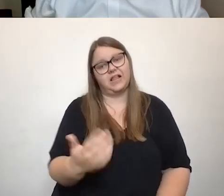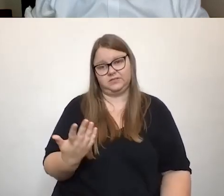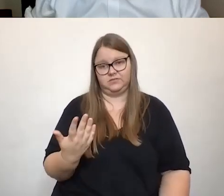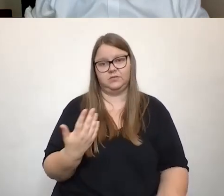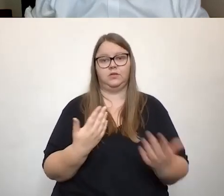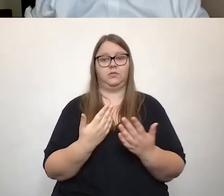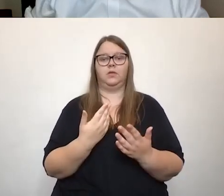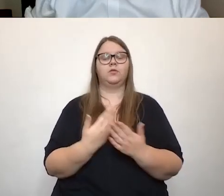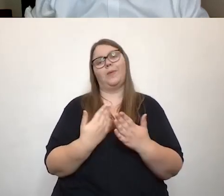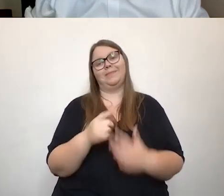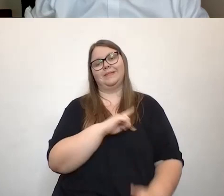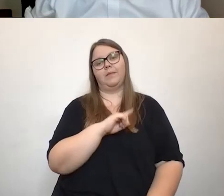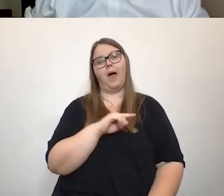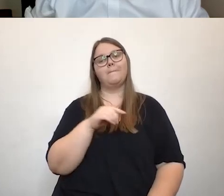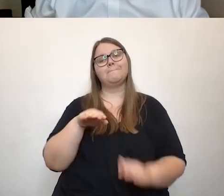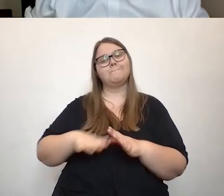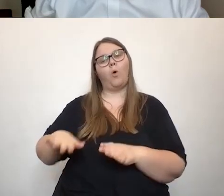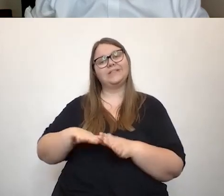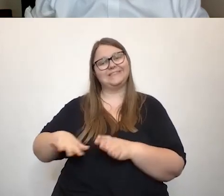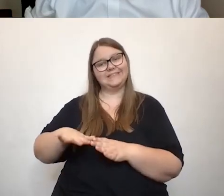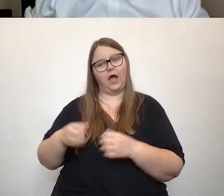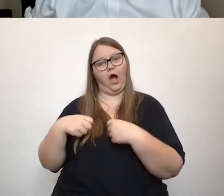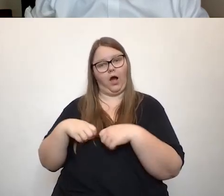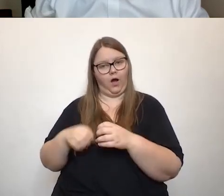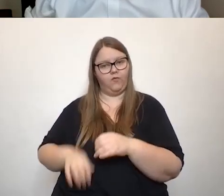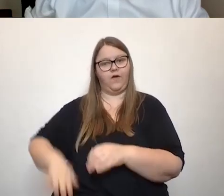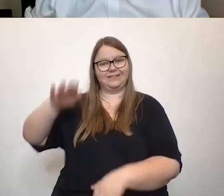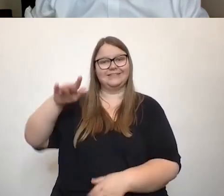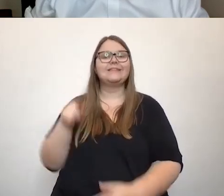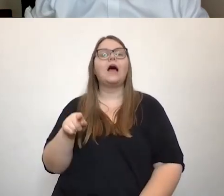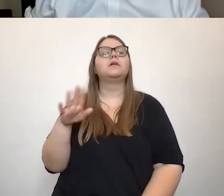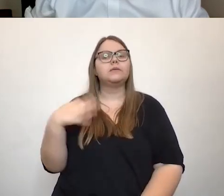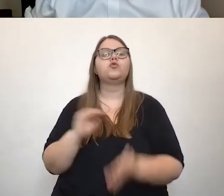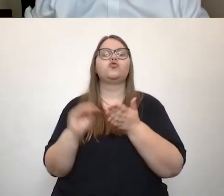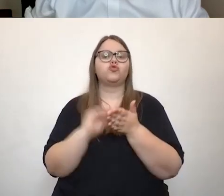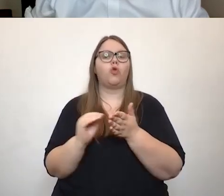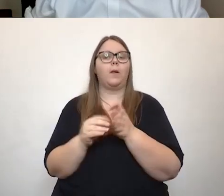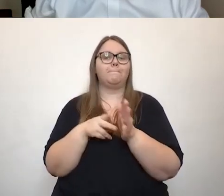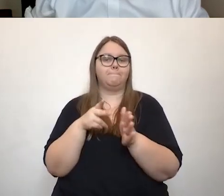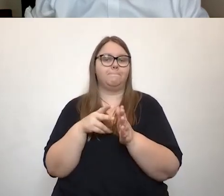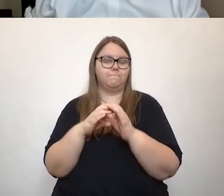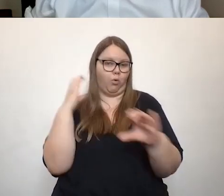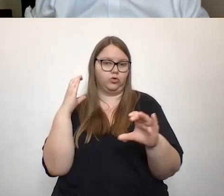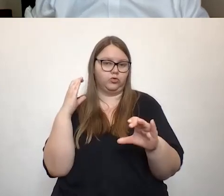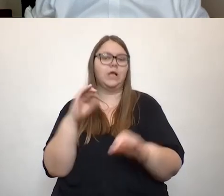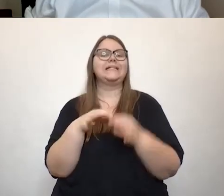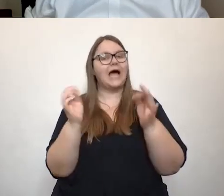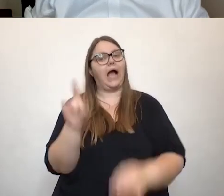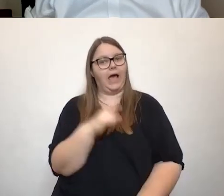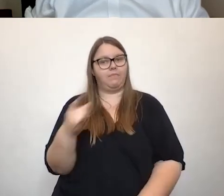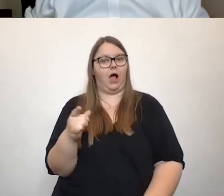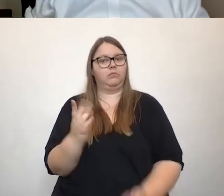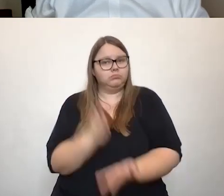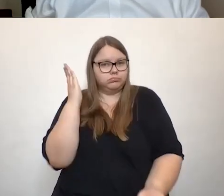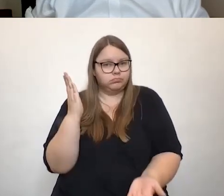ich bin selber aufgewachsen am Bodensee, in einem kleinen Dorf, da gab es einfach gar nichts. Da gab es nur einen Schulbus und den gab es einmal am Tag. Ansonsten gab es